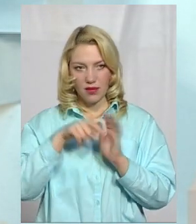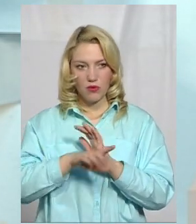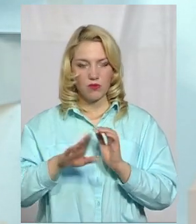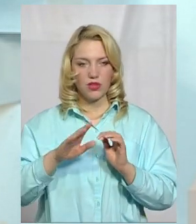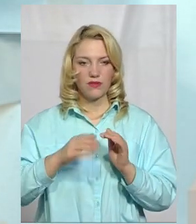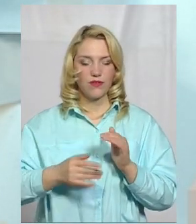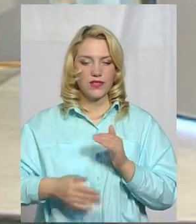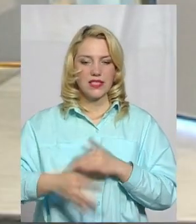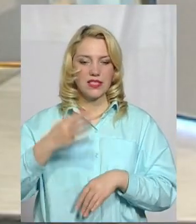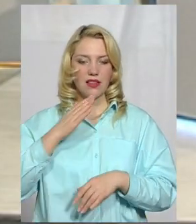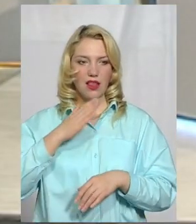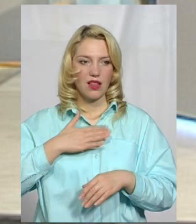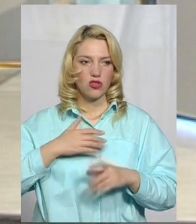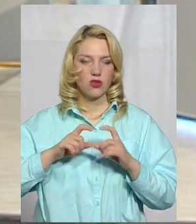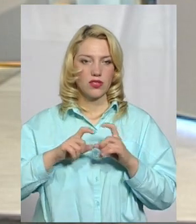стіни нашого закладу.